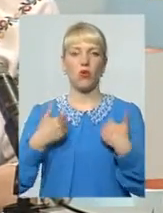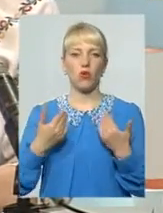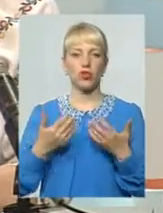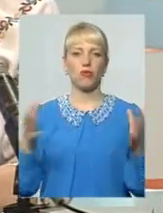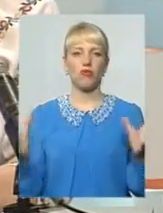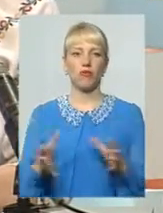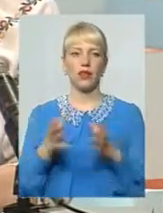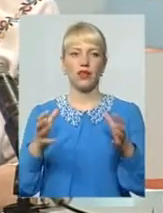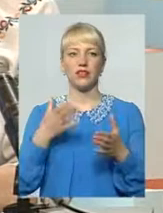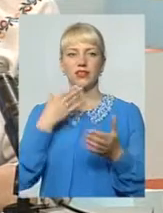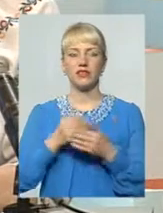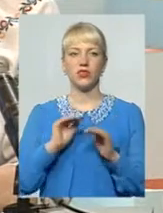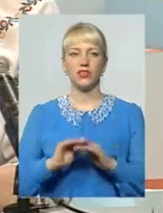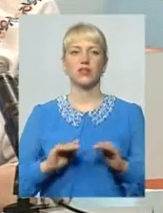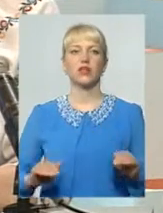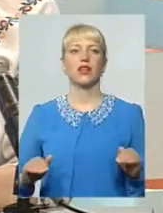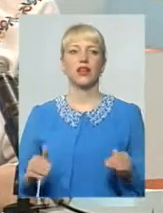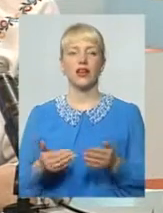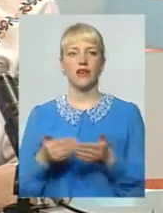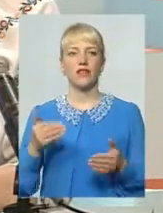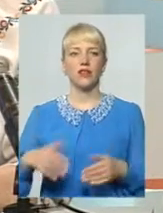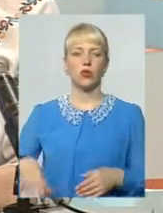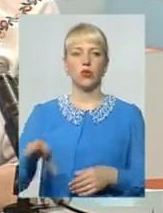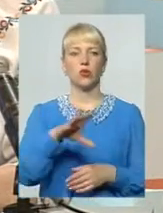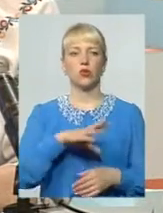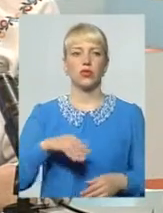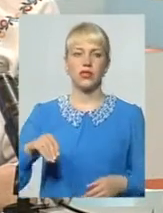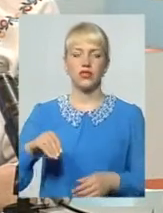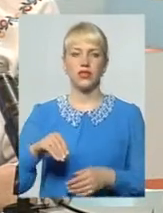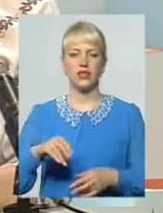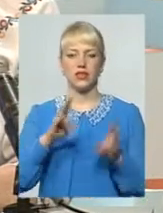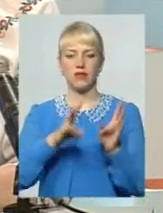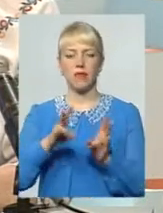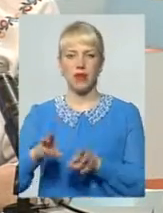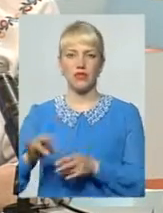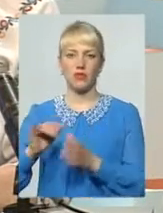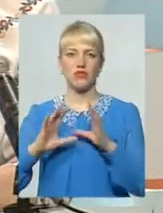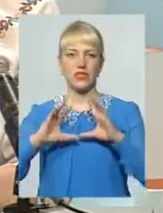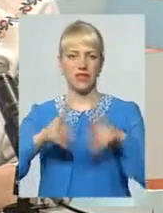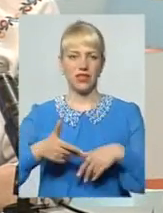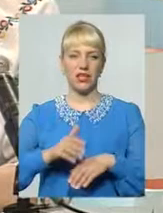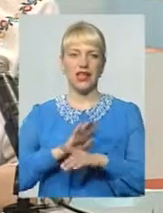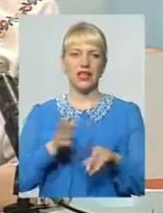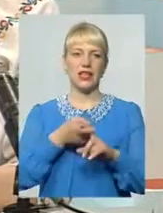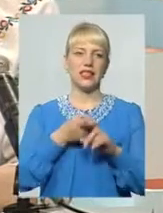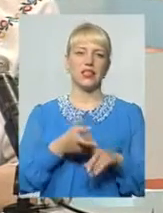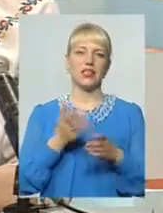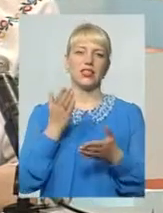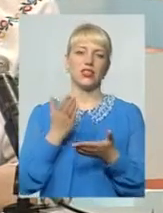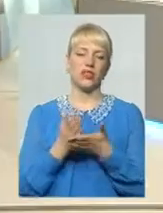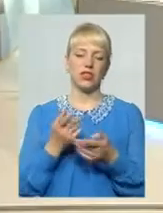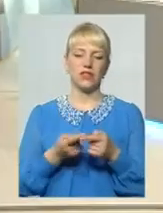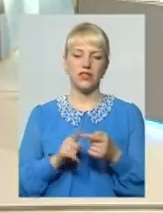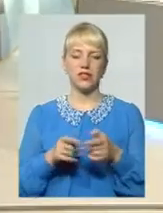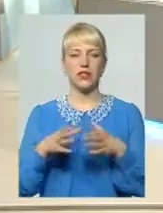вберегти своїх дітей Від всіх напасти в світі Причому незалежно, є в цій